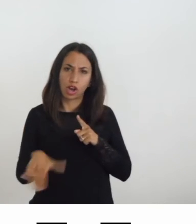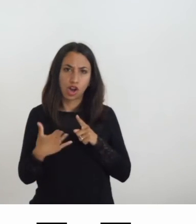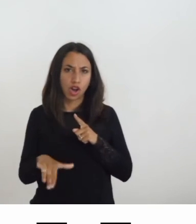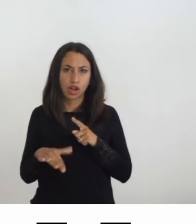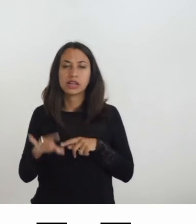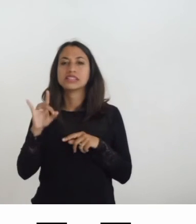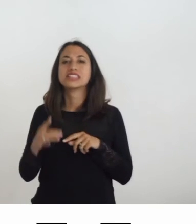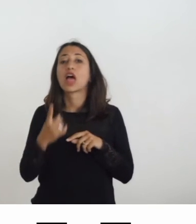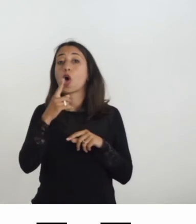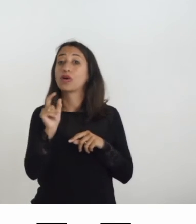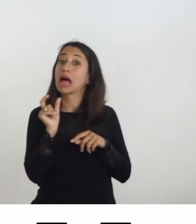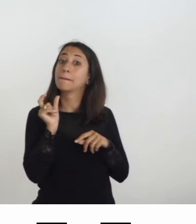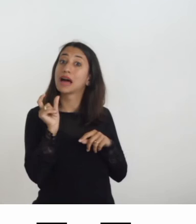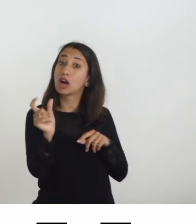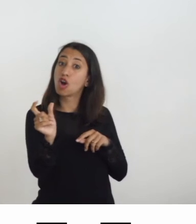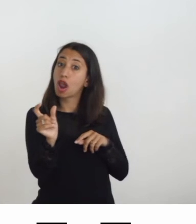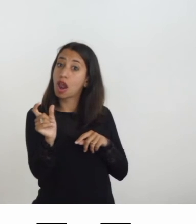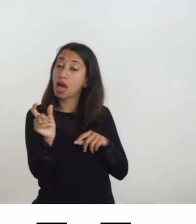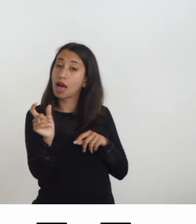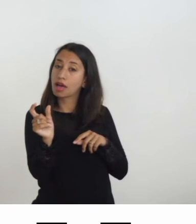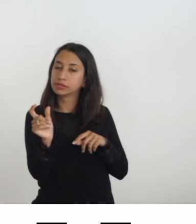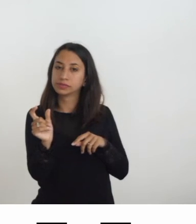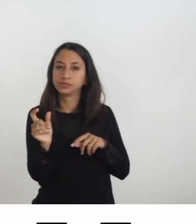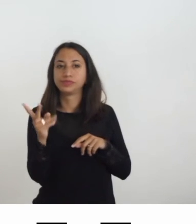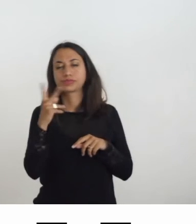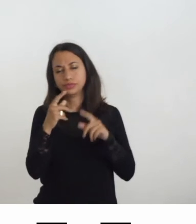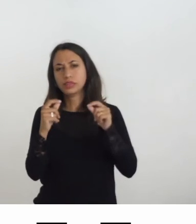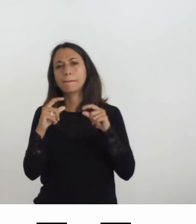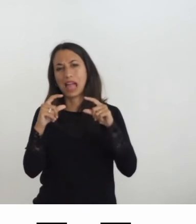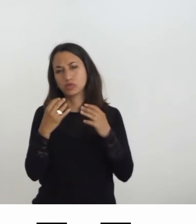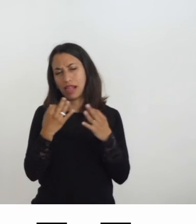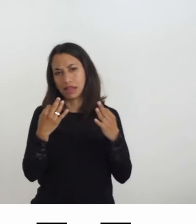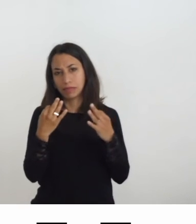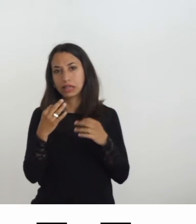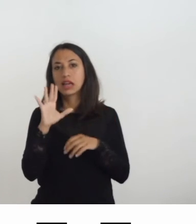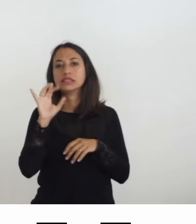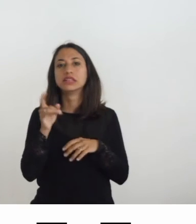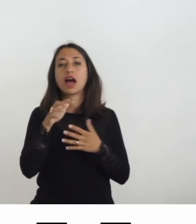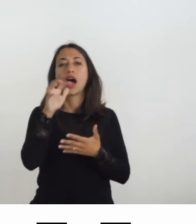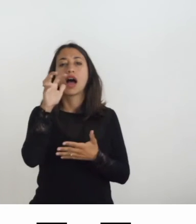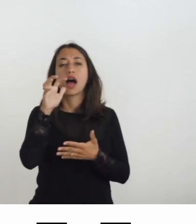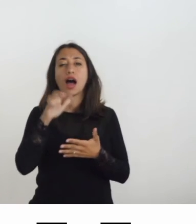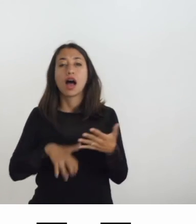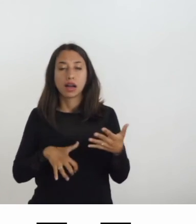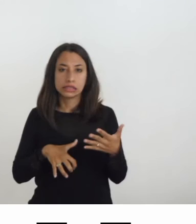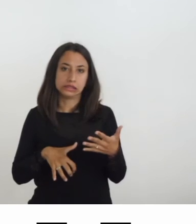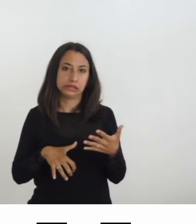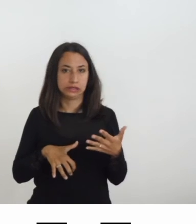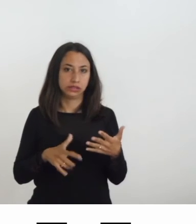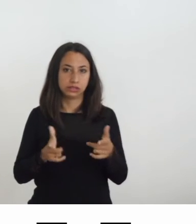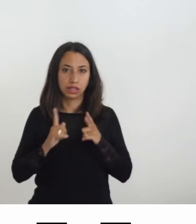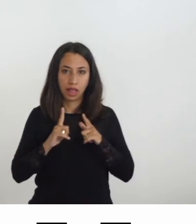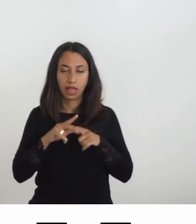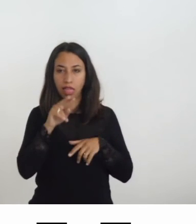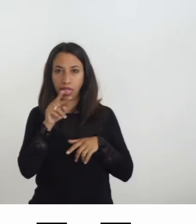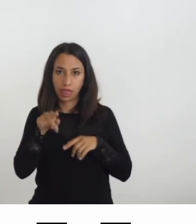sola parola è ovvio che il maiuscolo mi può anche andare bene se io ho un'intera pagina questo rallenta